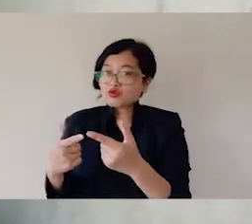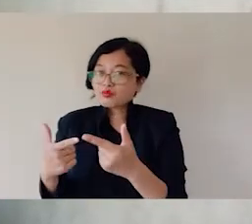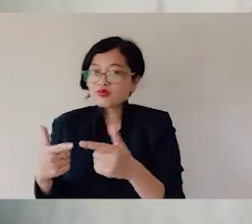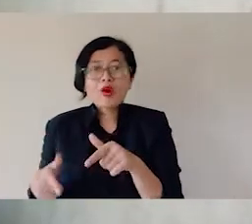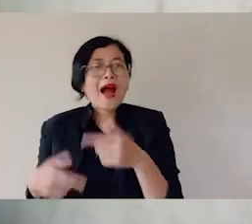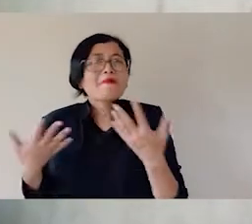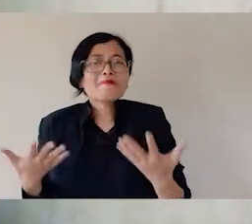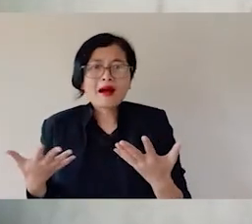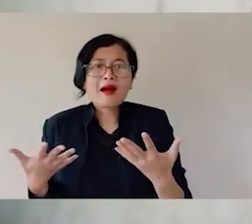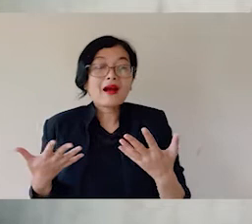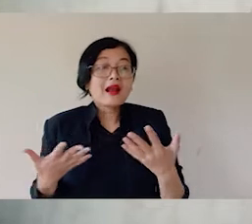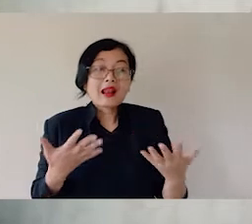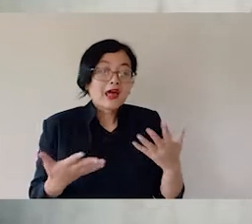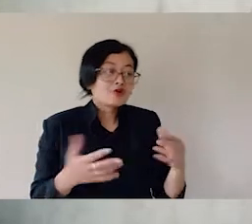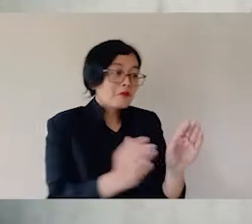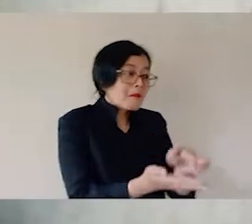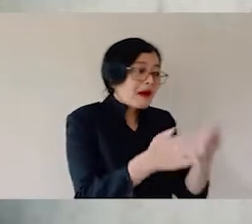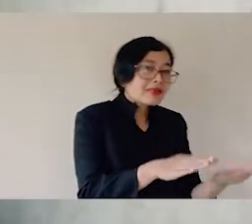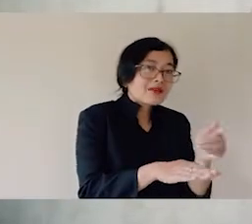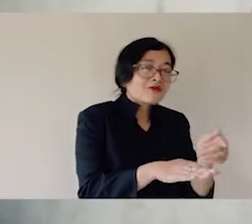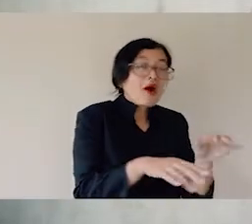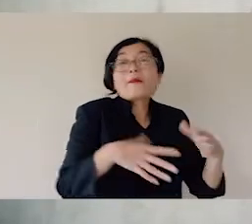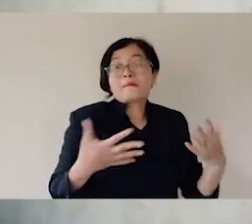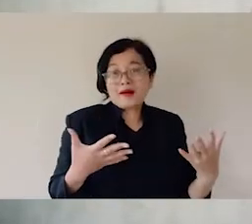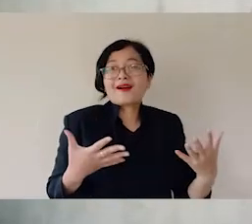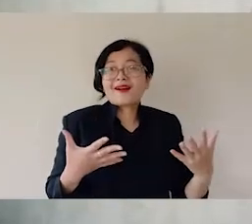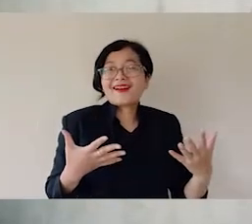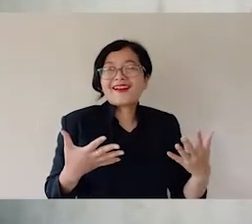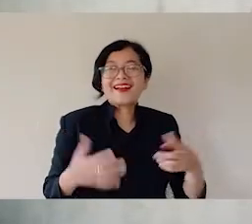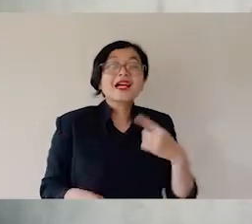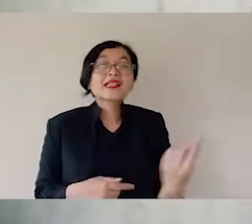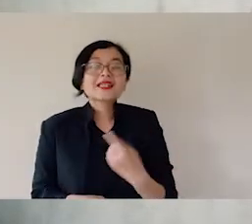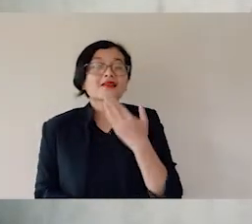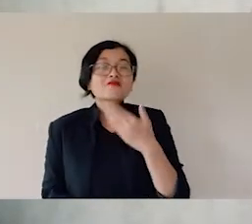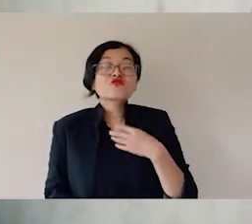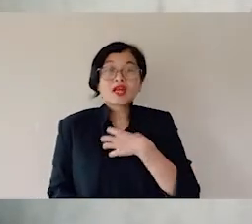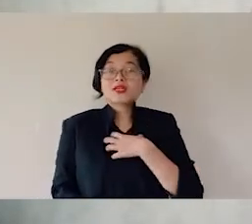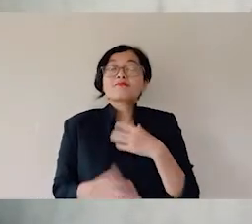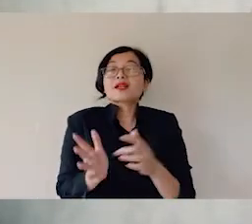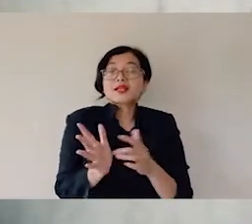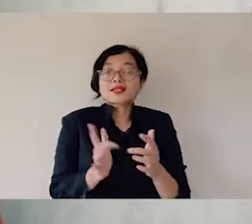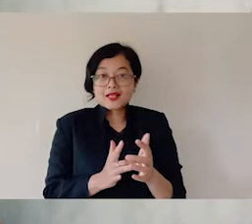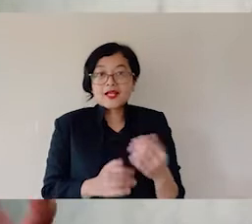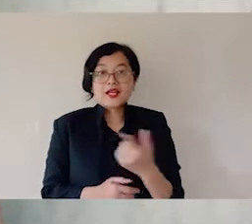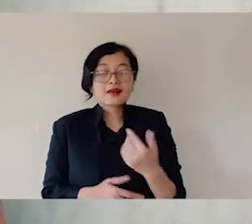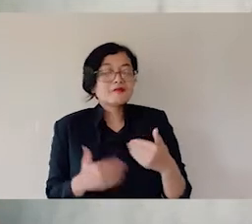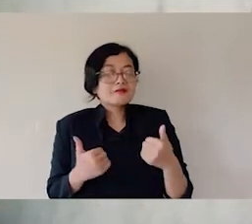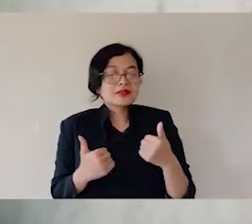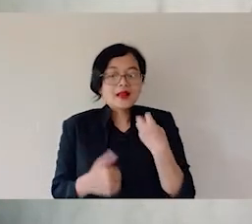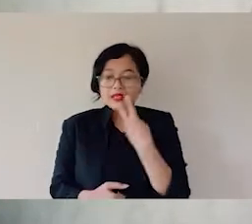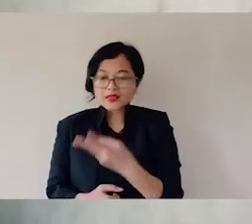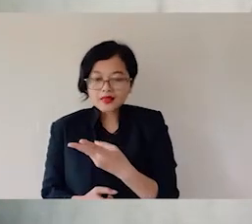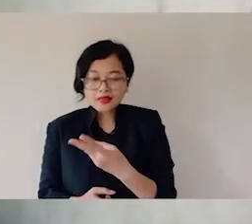kematian membuat kita bisa melihat kehidupan dengan cara yang berbeda dan juga melihat kematian dengan cara